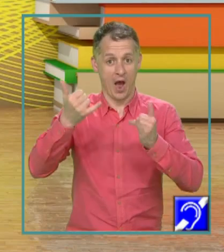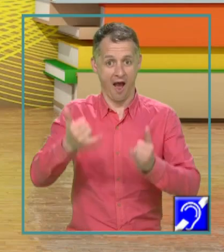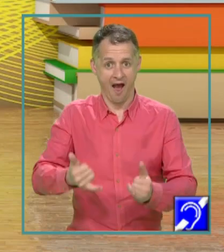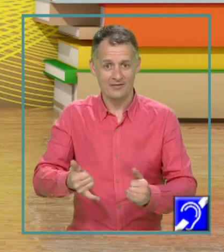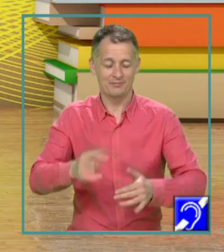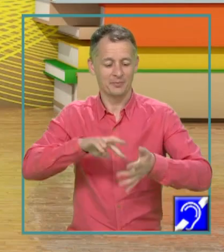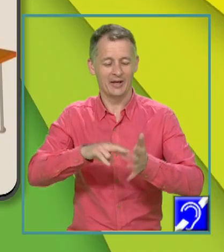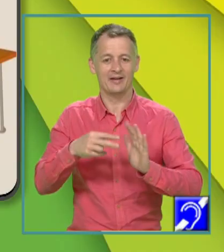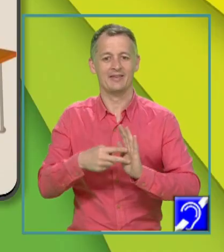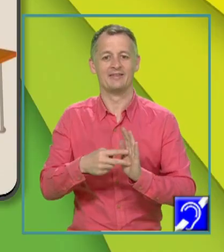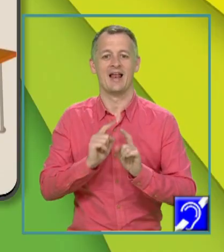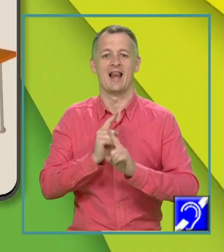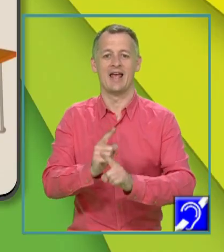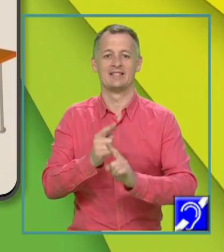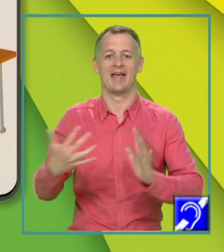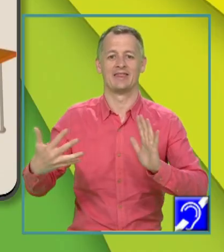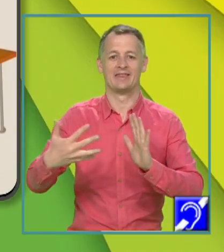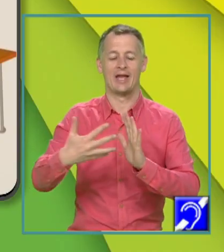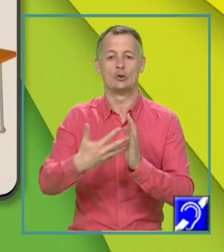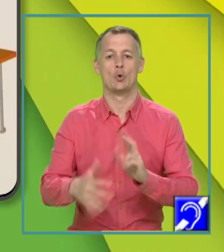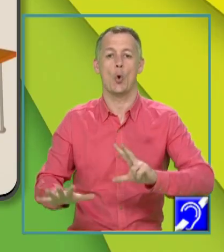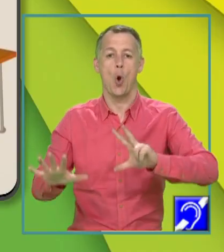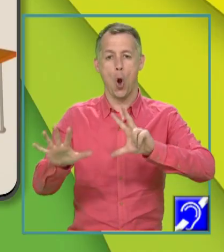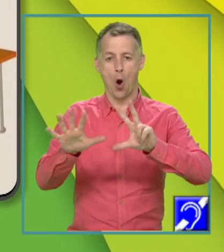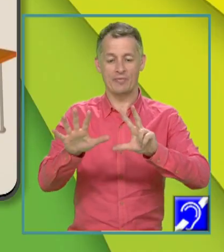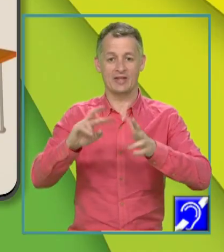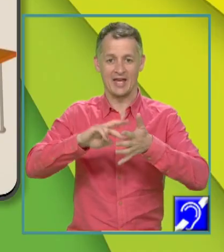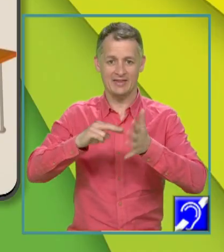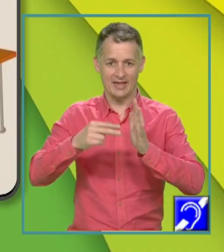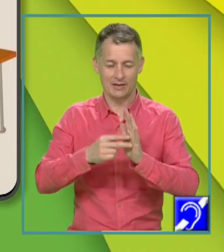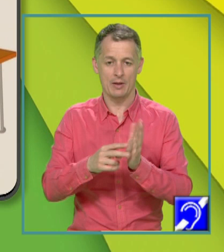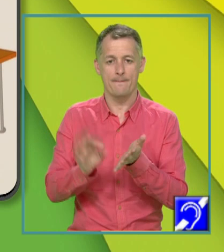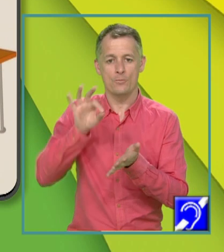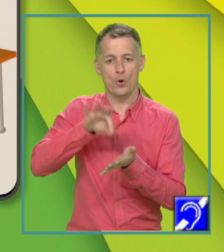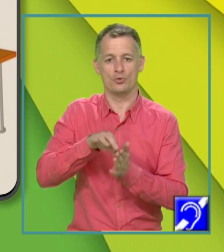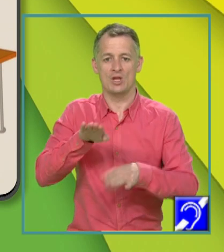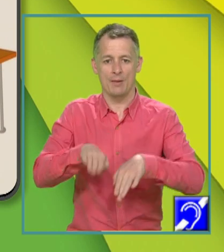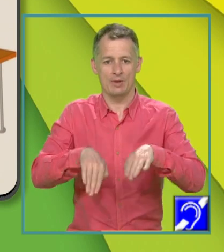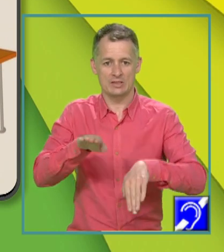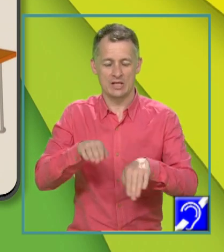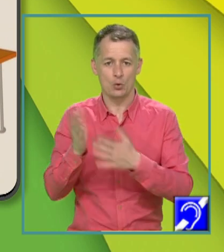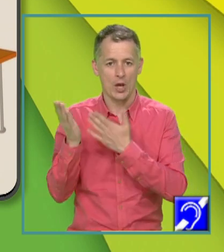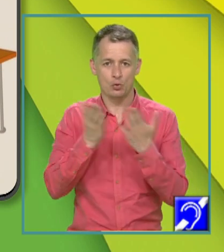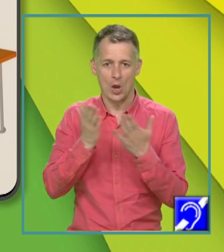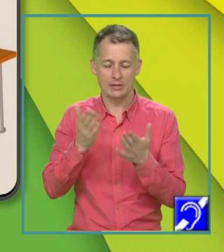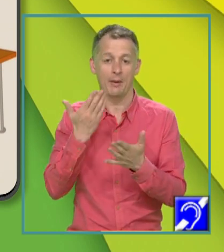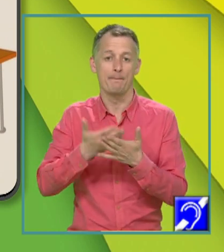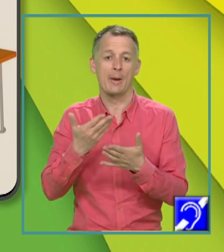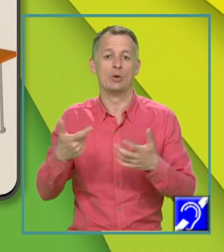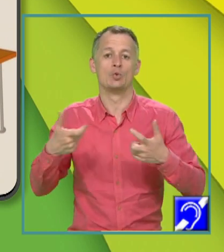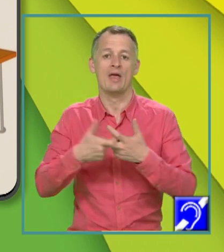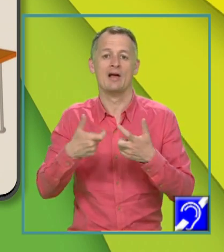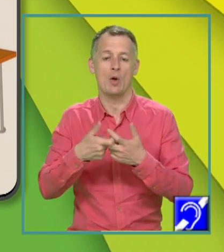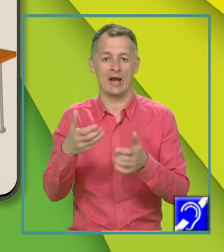am pregătit lecția, testul 8 de antrenament, propus de Ministerul Educației pentru evaluarea